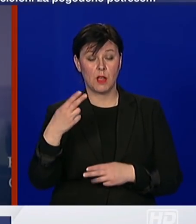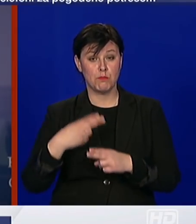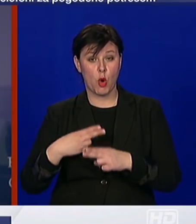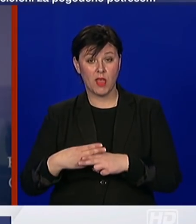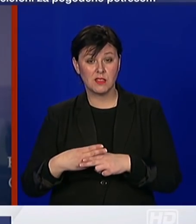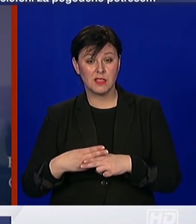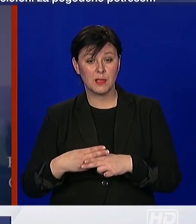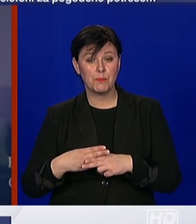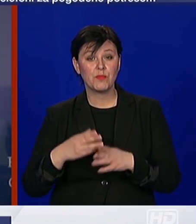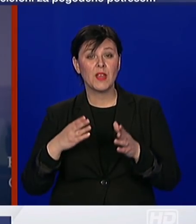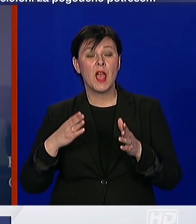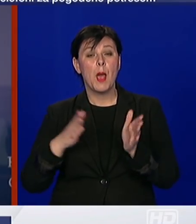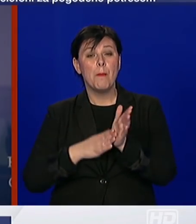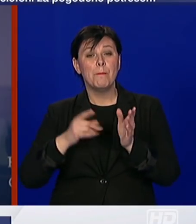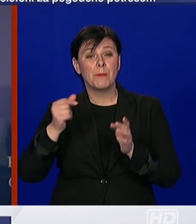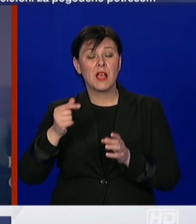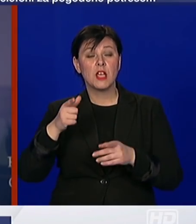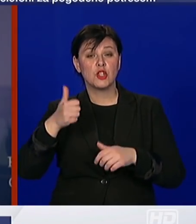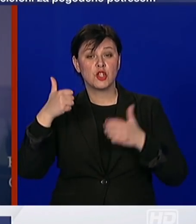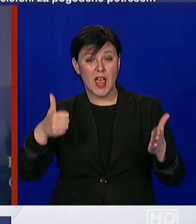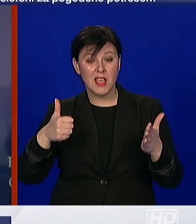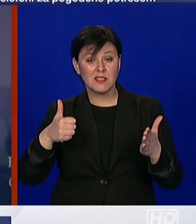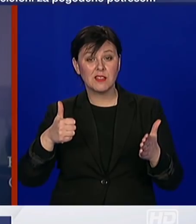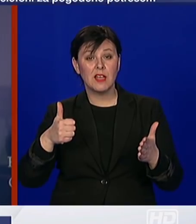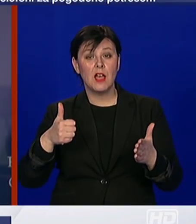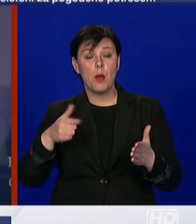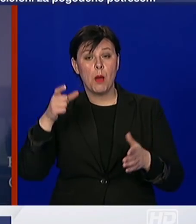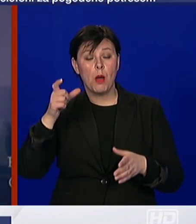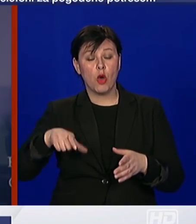magistri 6 i administracija 8.